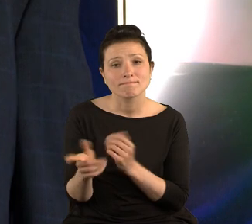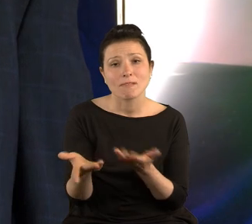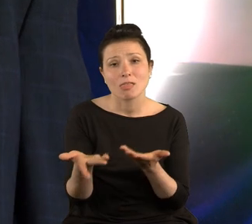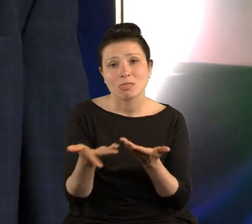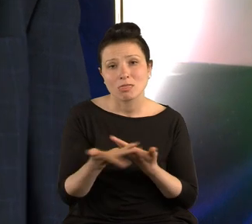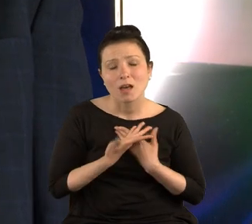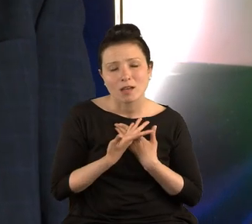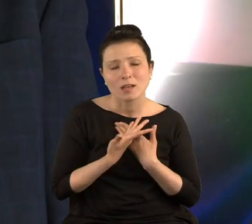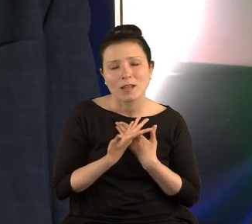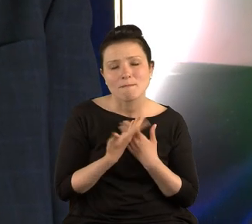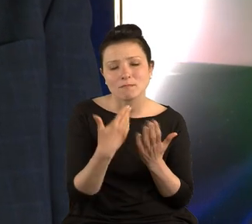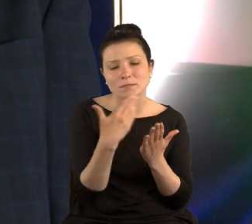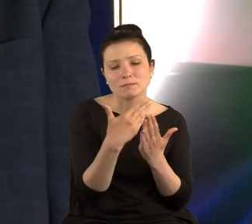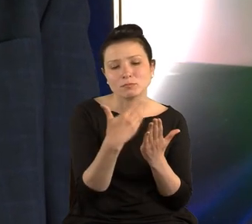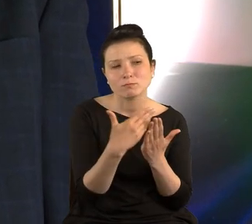nam abycadło